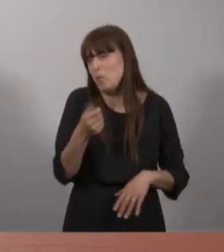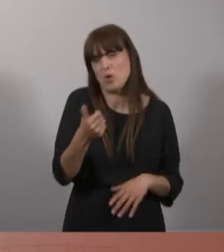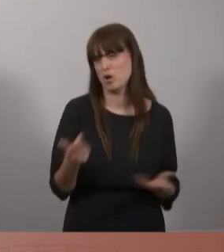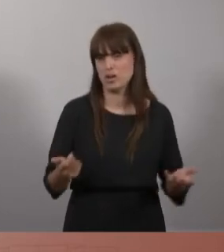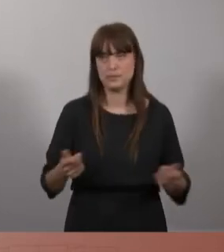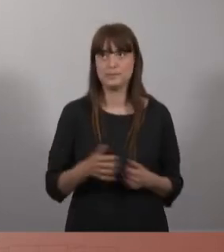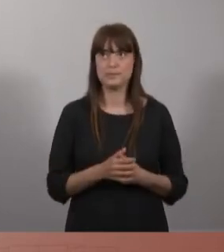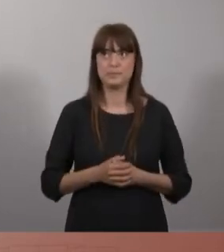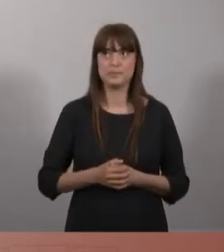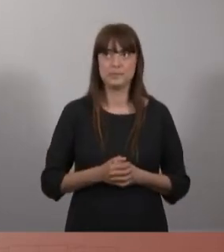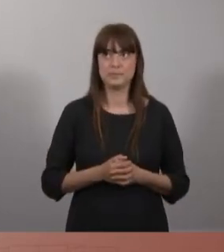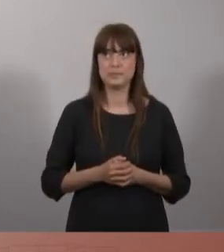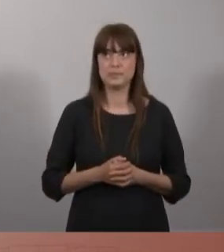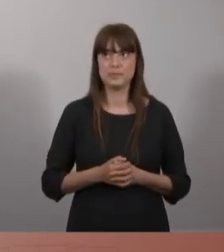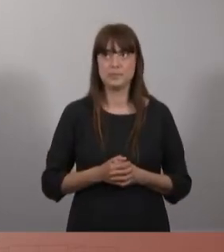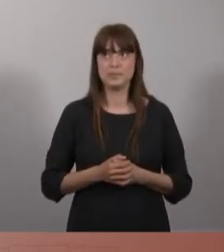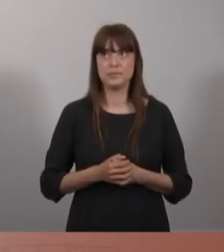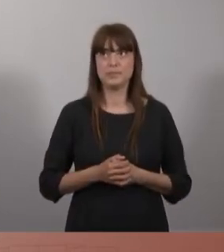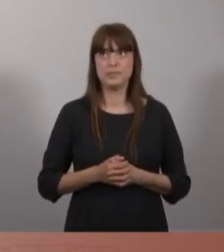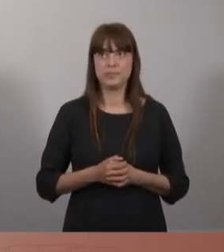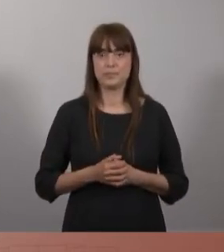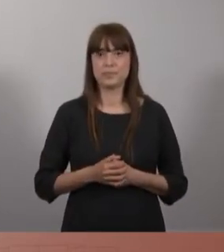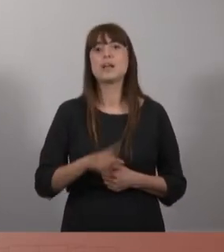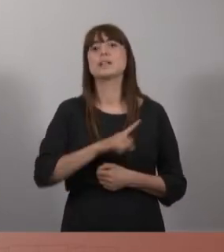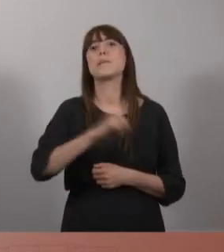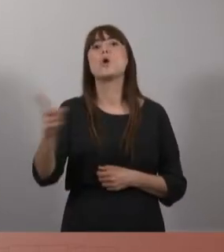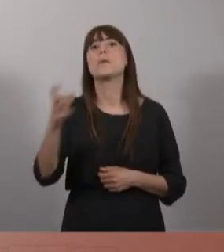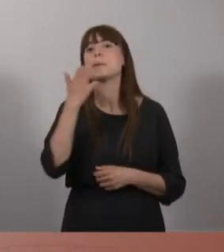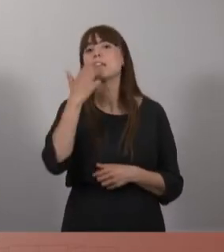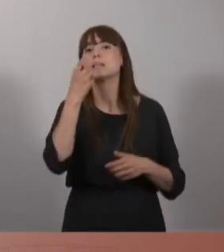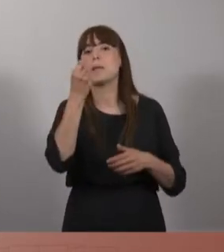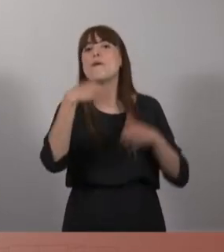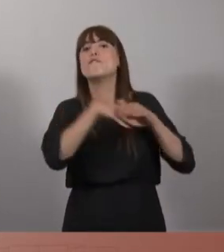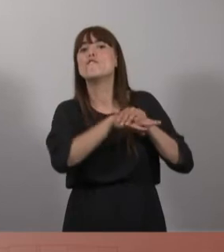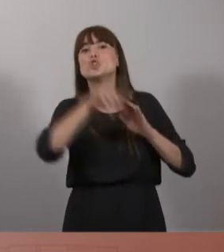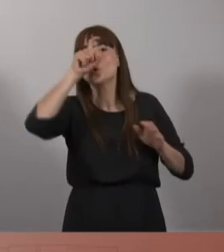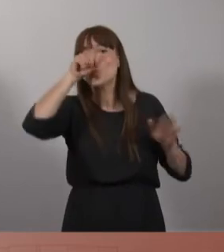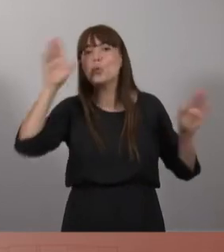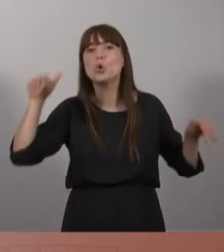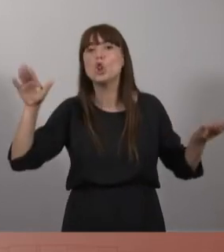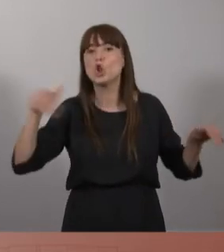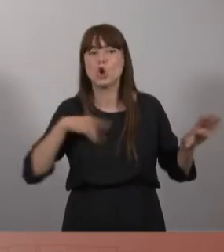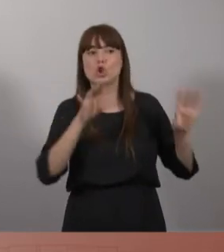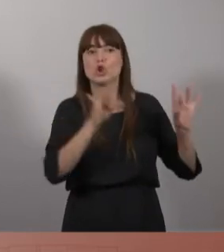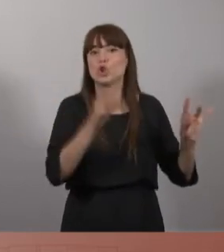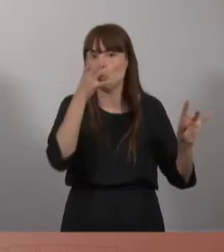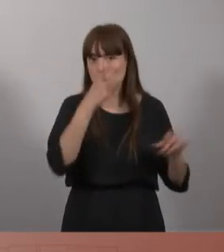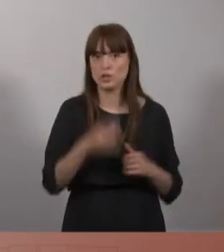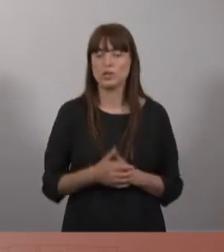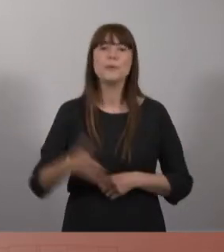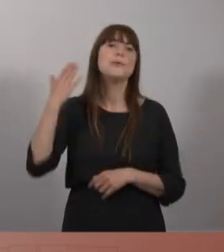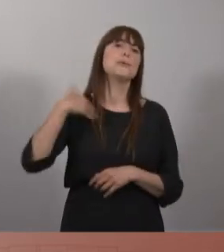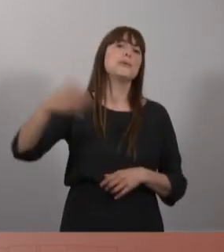Tampoc tenim capacitat legislativa per impactar en els fons voltors, ni amb la SOSIMIS ni amb la SICAP. Qui tenia competència